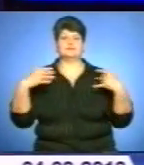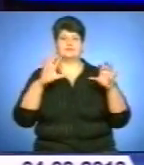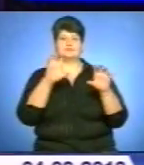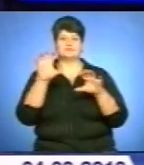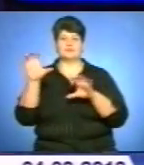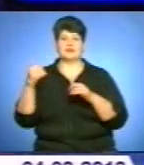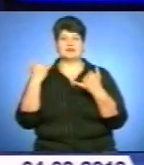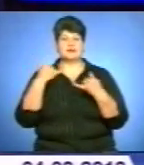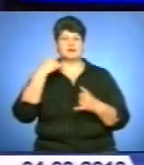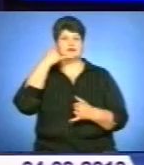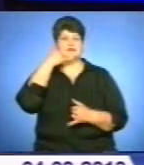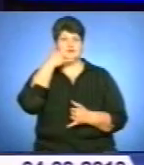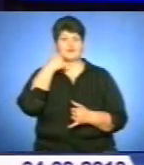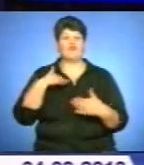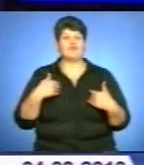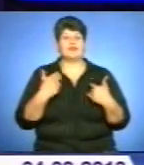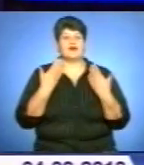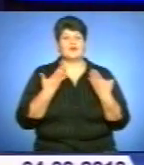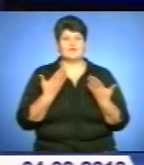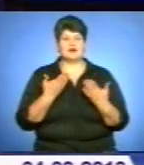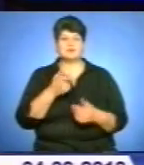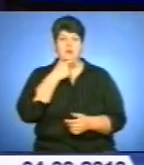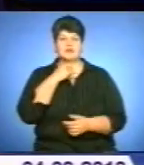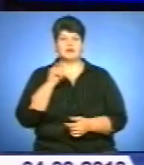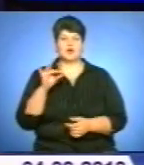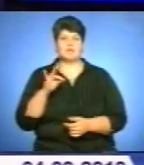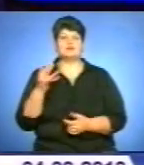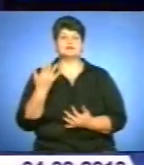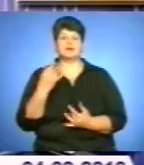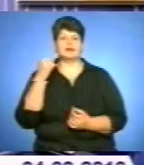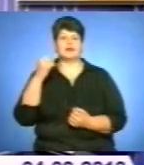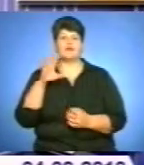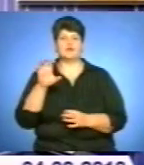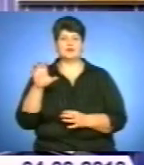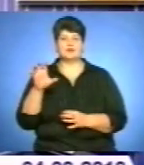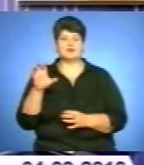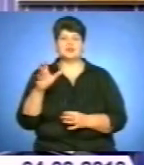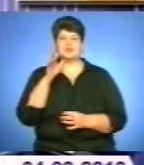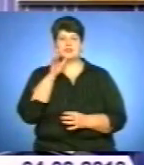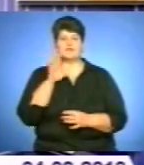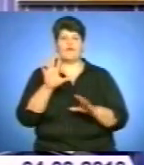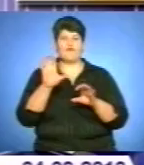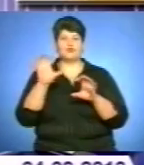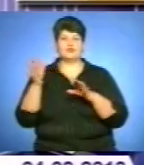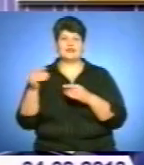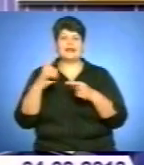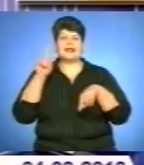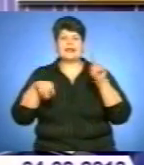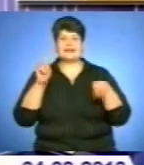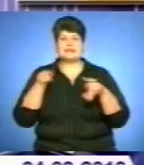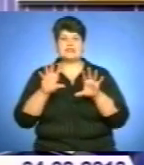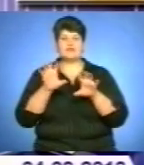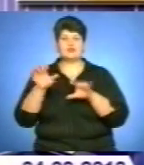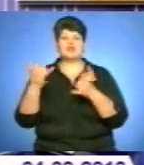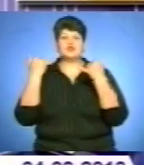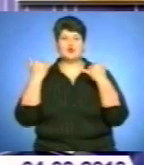на телефонному зв'язку. Вітаю вас, пане Романе. Скільки світлин на виставці? Ця фото-виставка рідкісних фотографій. Фотографії, які